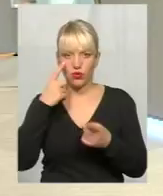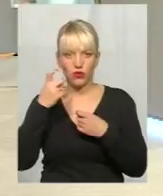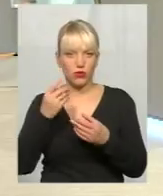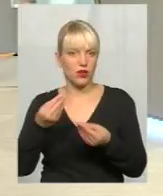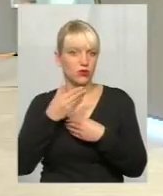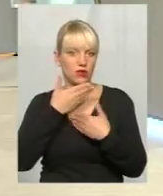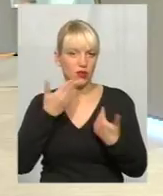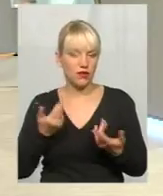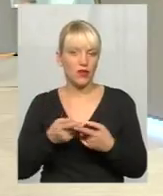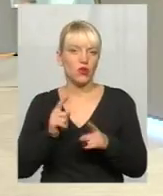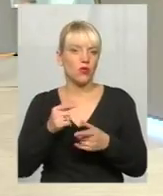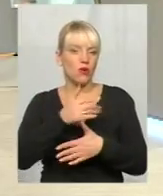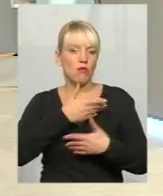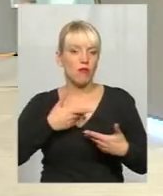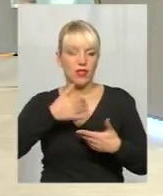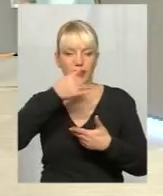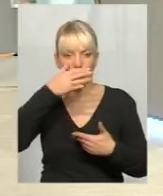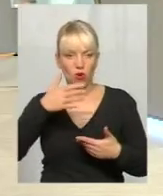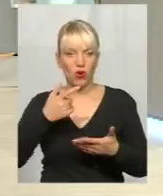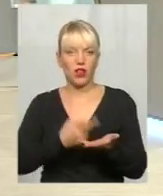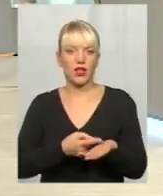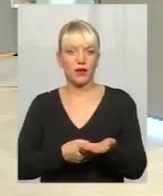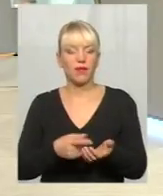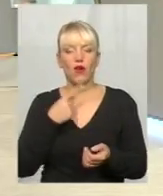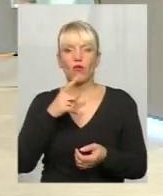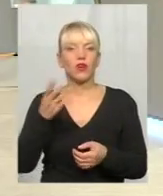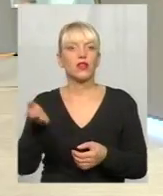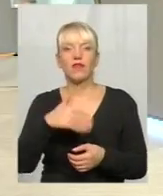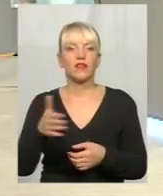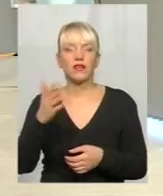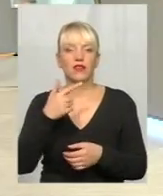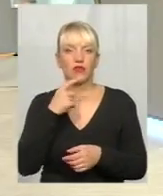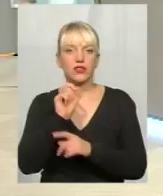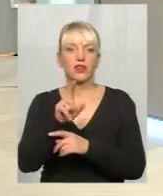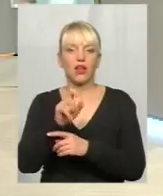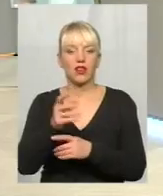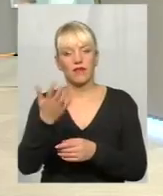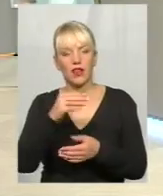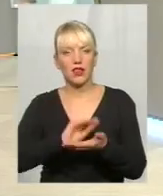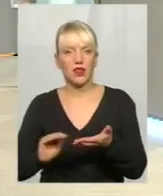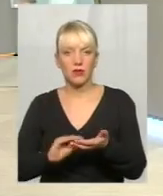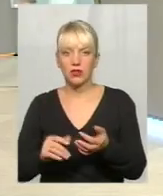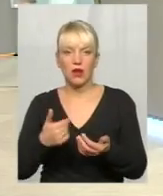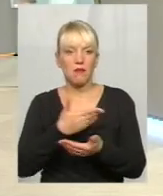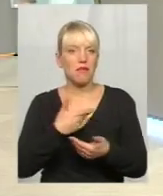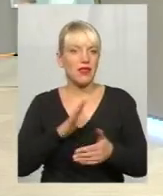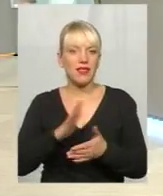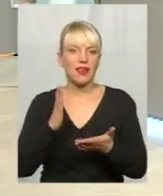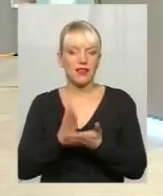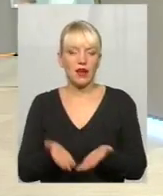надавав, тому ми не могли. Але каже, от давайте, напишіть, напишіть про цього. Тому опора не виступає майданчиком для